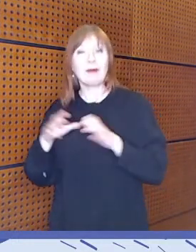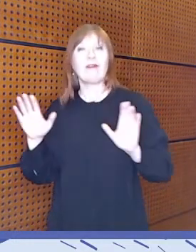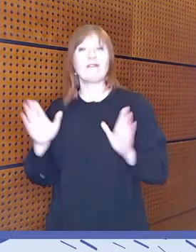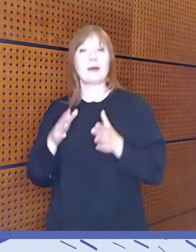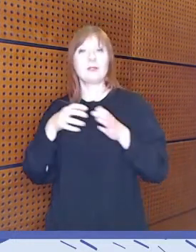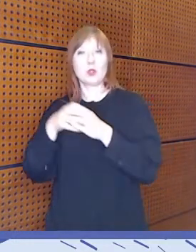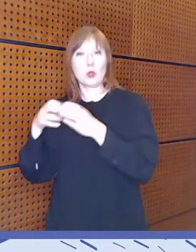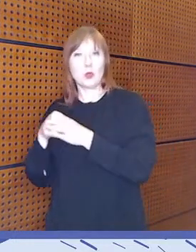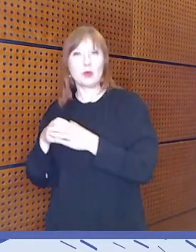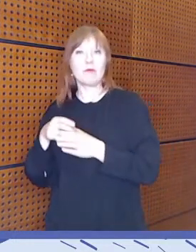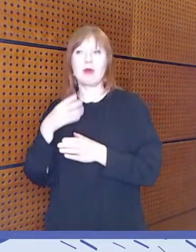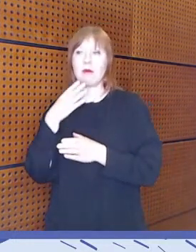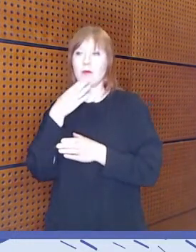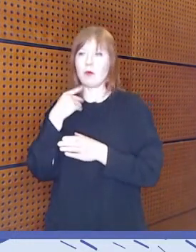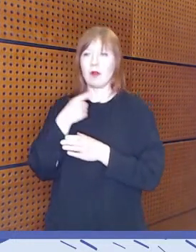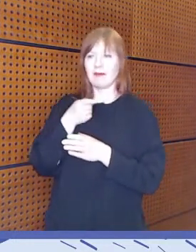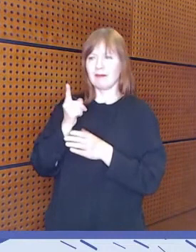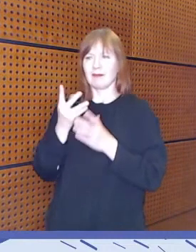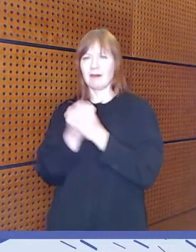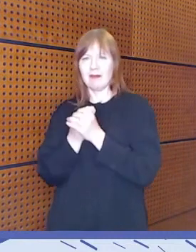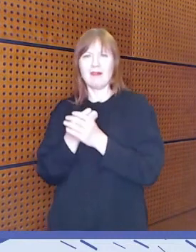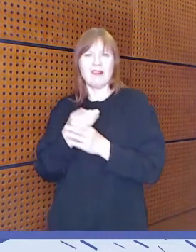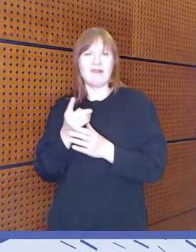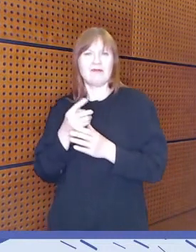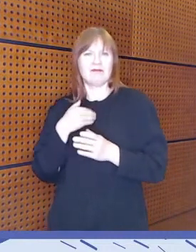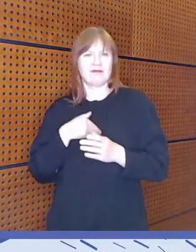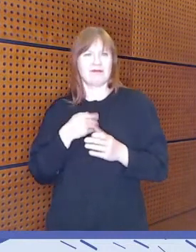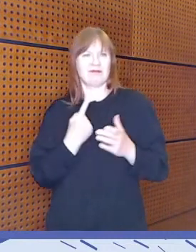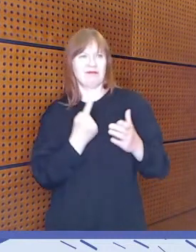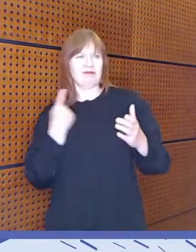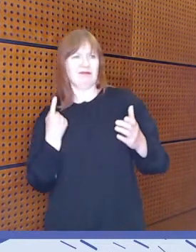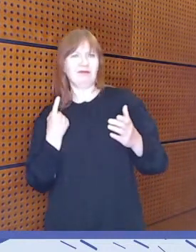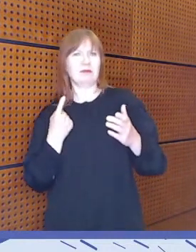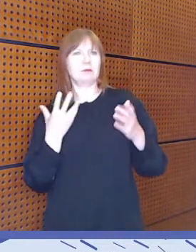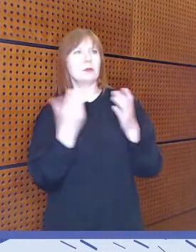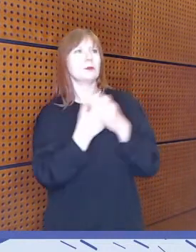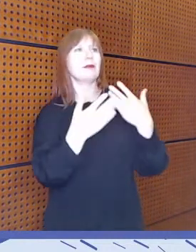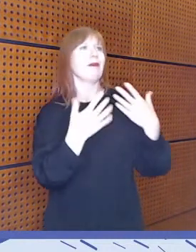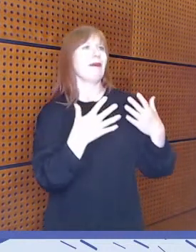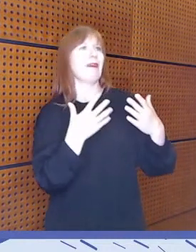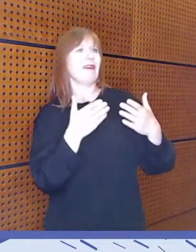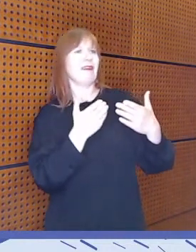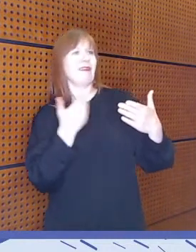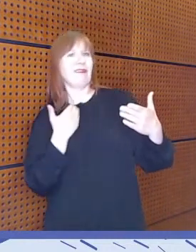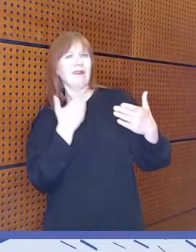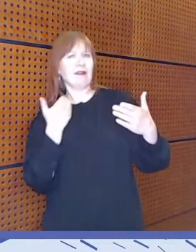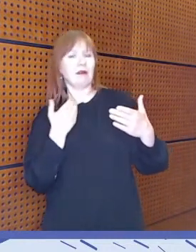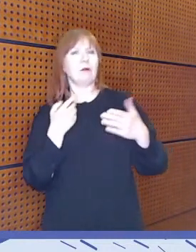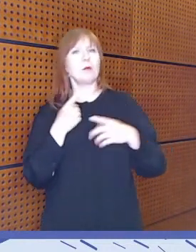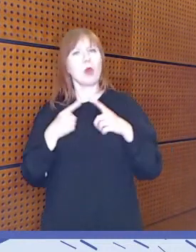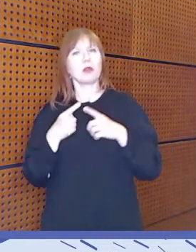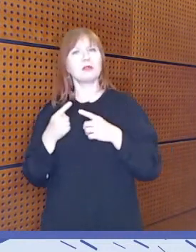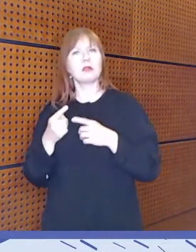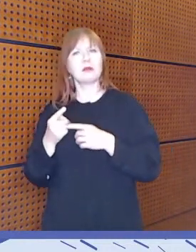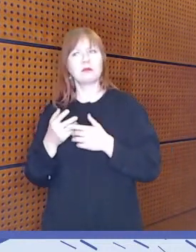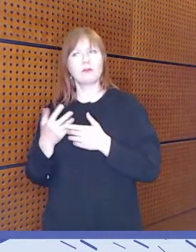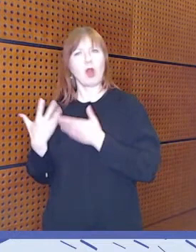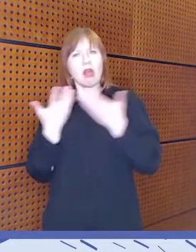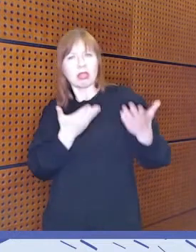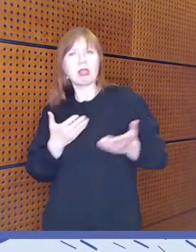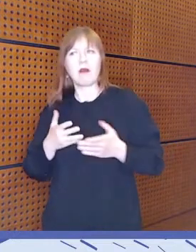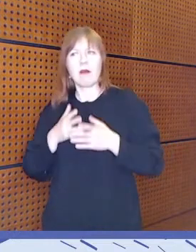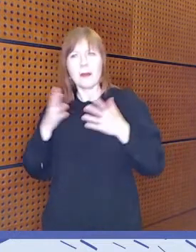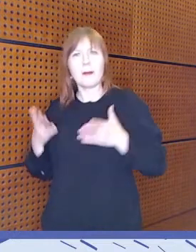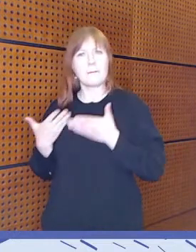ehkä jäävänsä jollakin tavalla ulkopuolelle näistä yhteistyökuvioista. He kokevat, että heillä olisivat enemmän annettavaa ja heillä olisivat enemmän